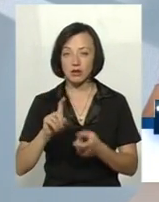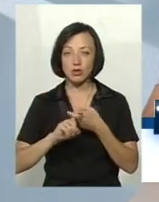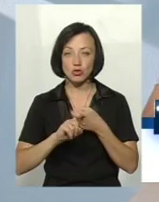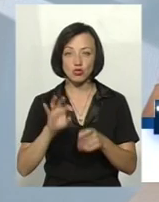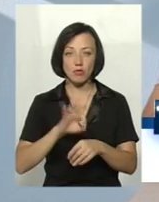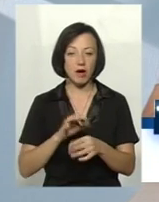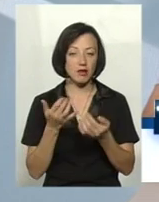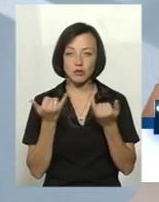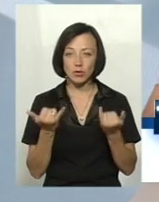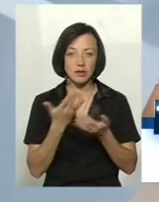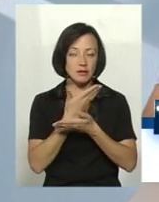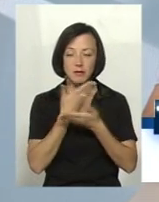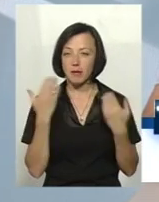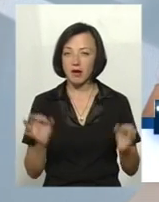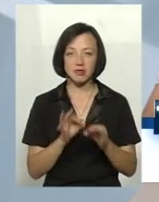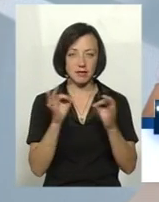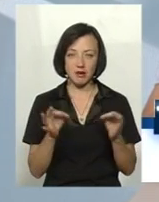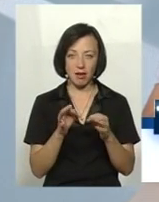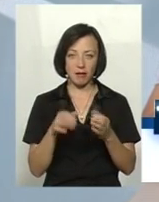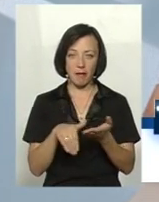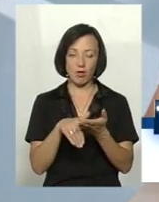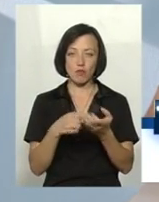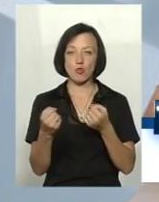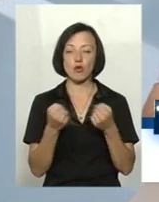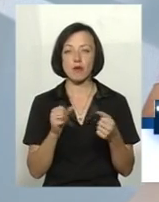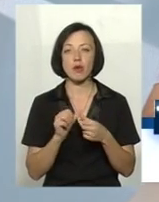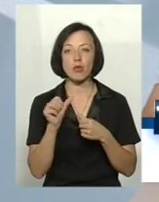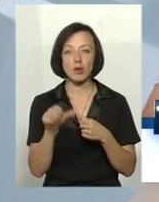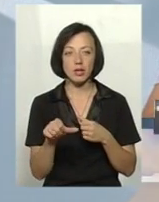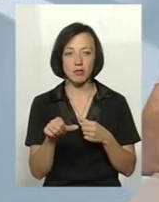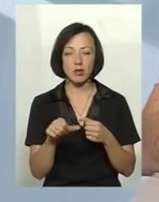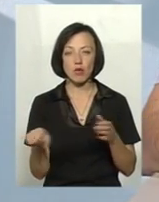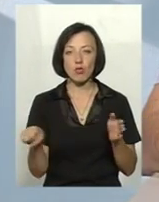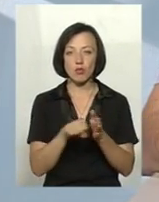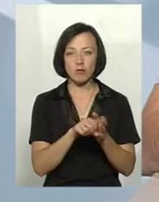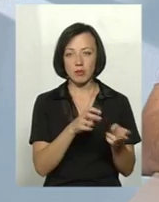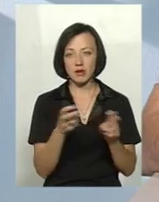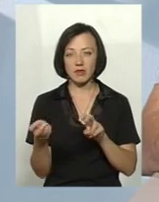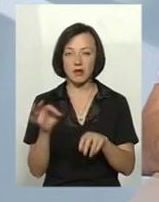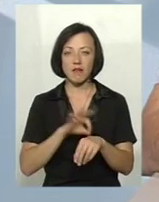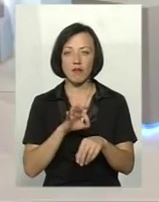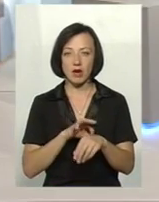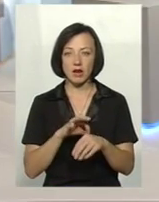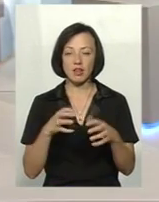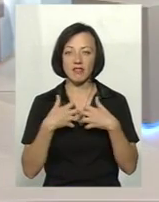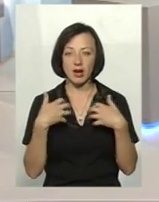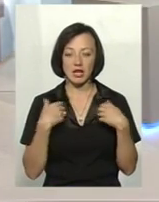сьогоднішній день не маємо ніяких засобів боротьби, окрім умертвіння хворих тварин і їх спалювання.